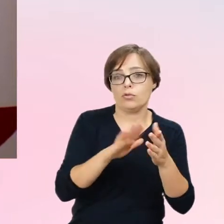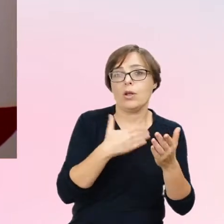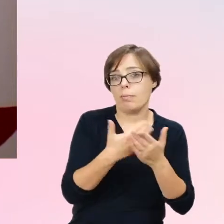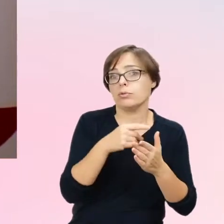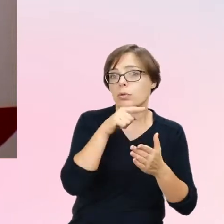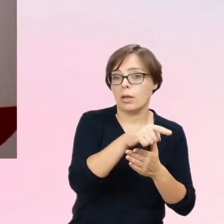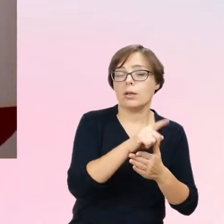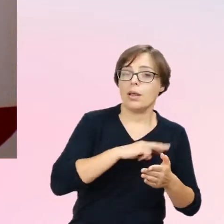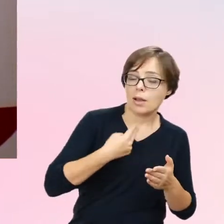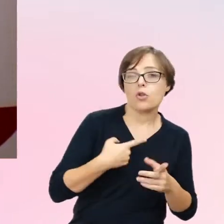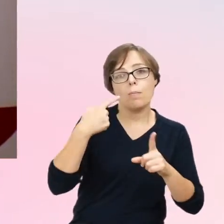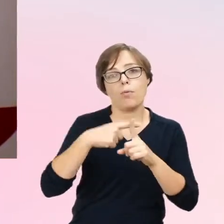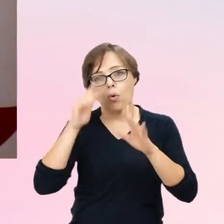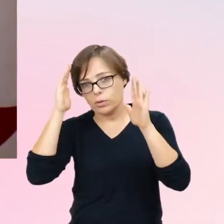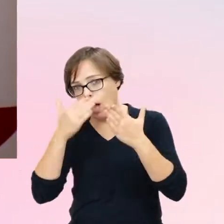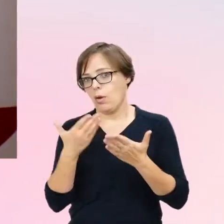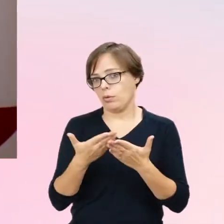autyzmem, ze spektrum autyzmu.